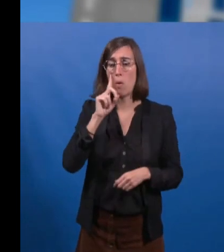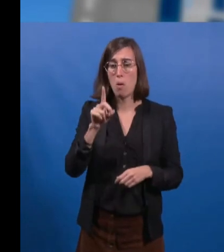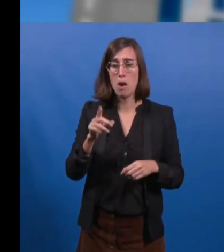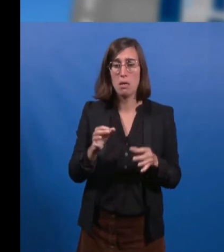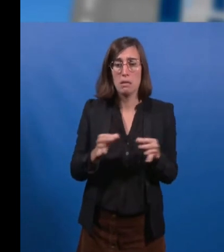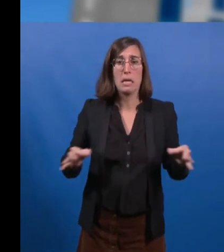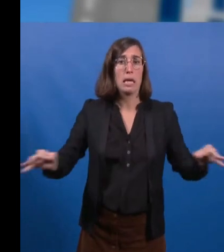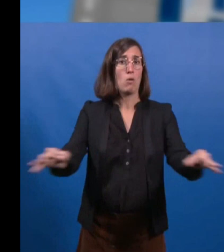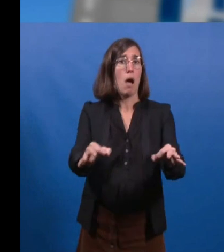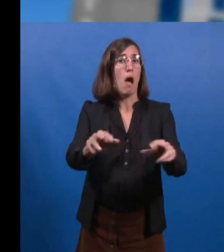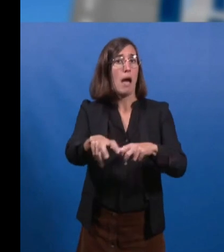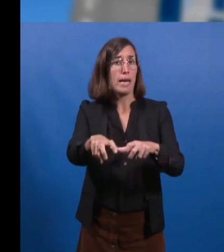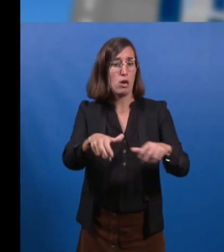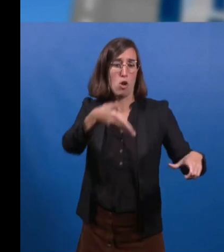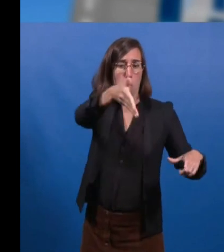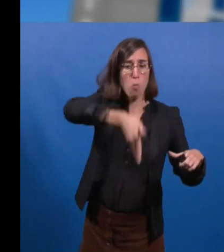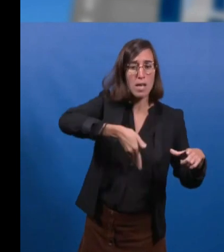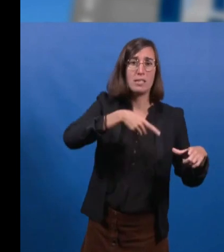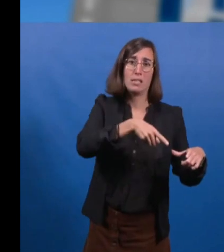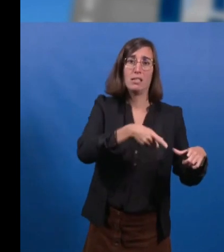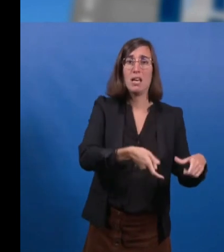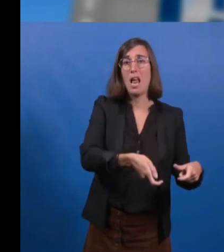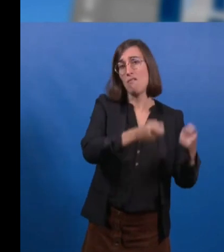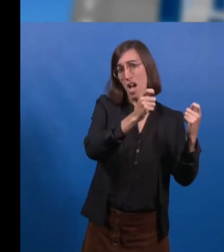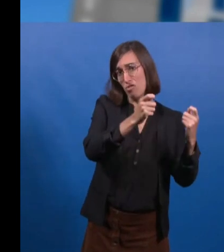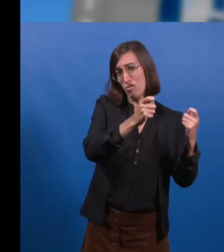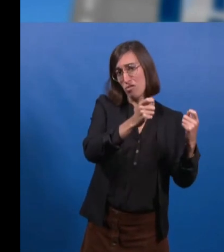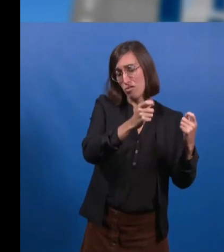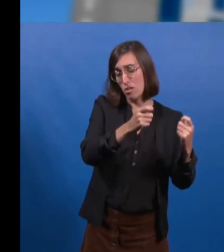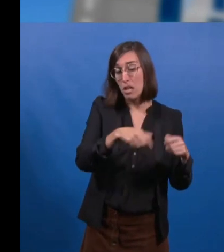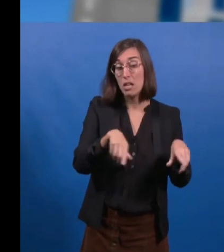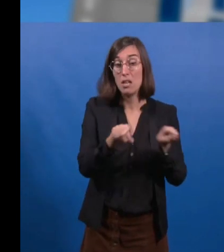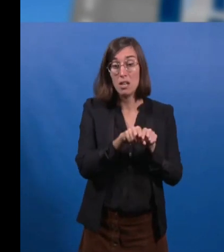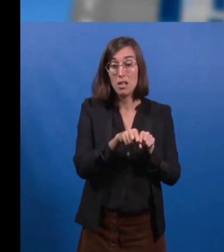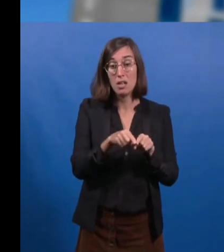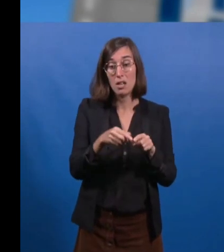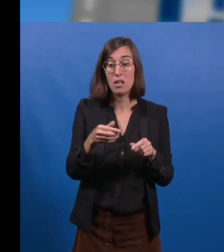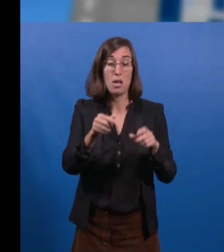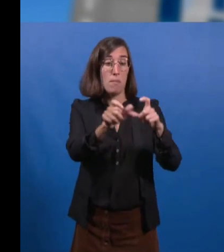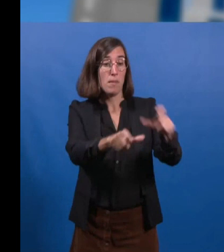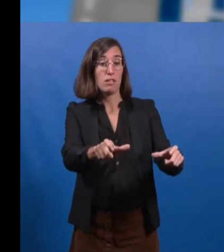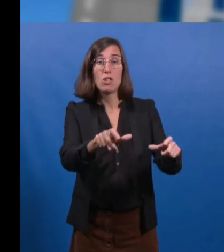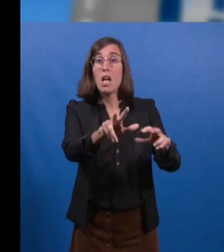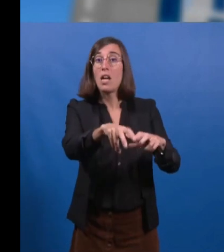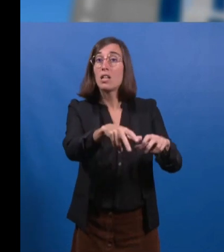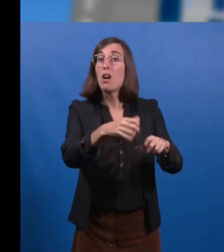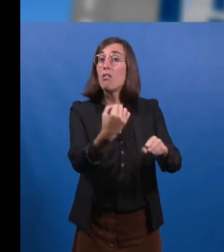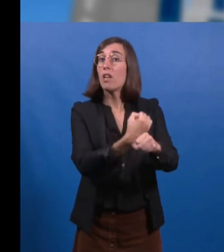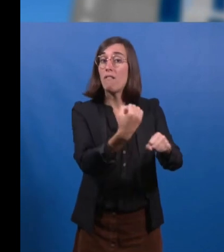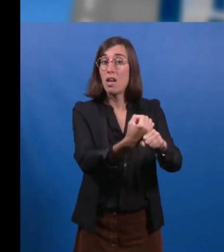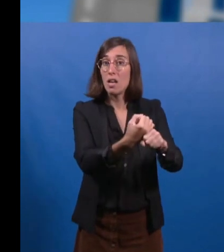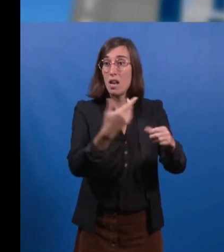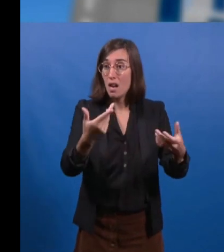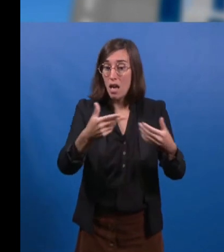sur notre territoire l'est par une activité d'élevage, et aussi parce que près de la moitié des actifs agricoles sont à renouveler